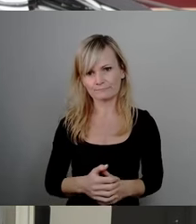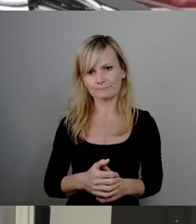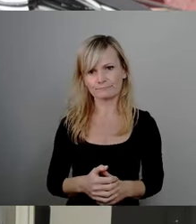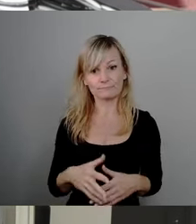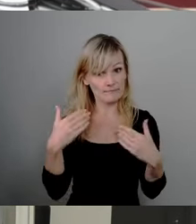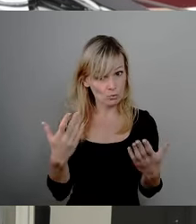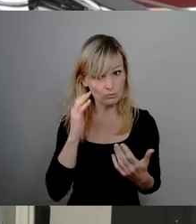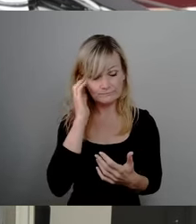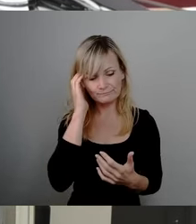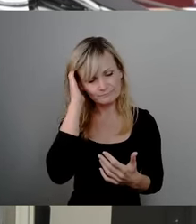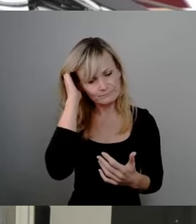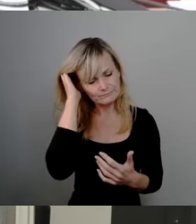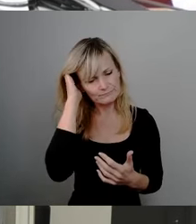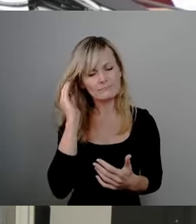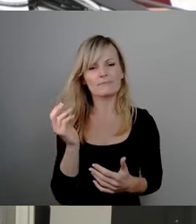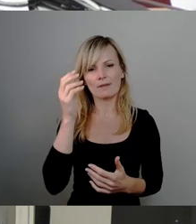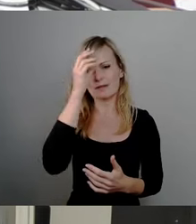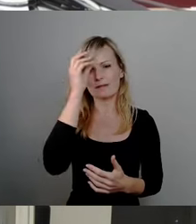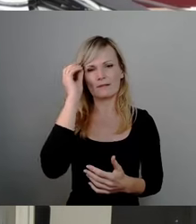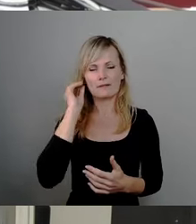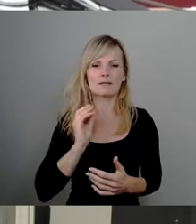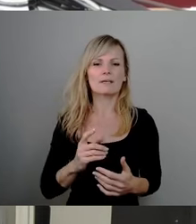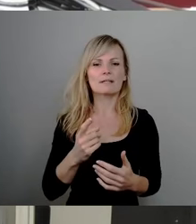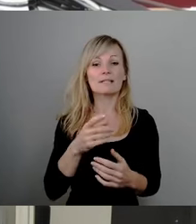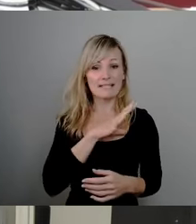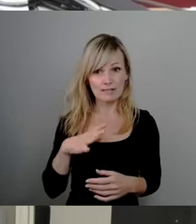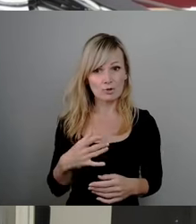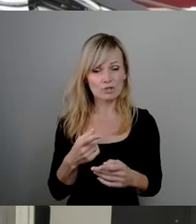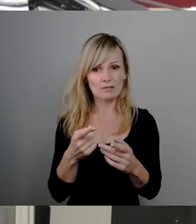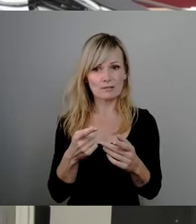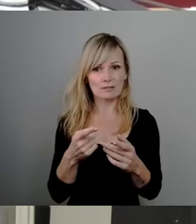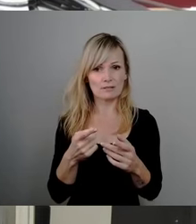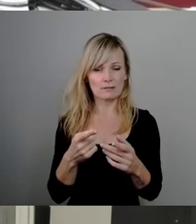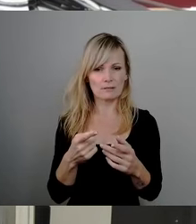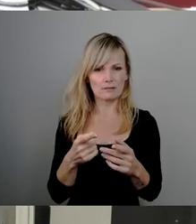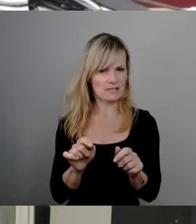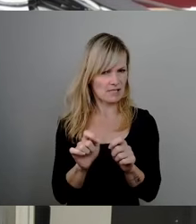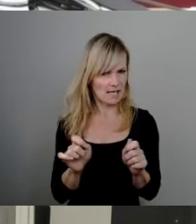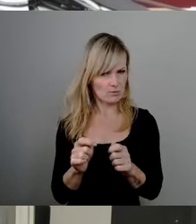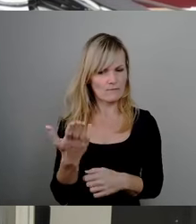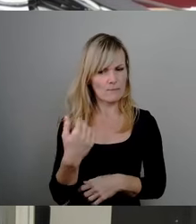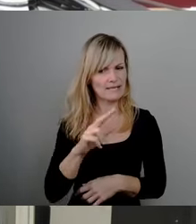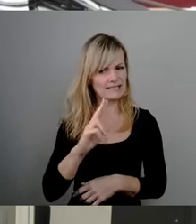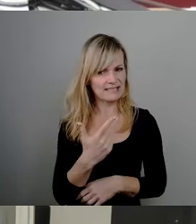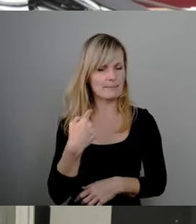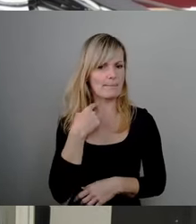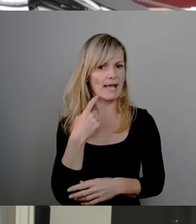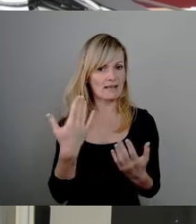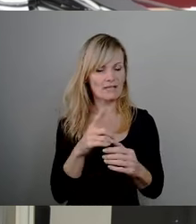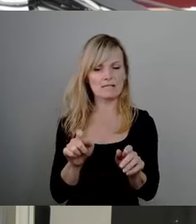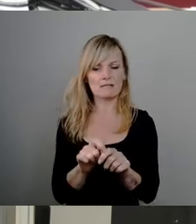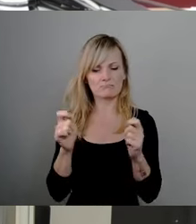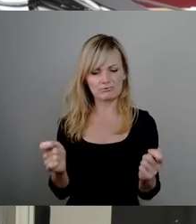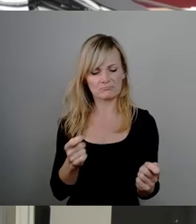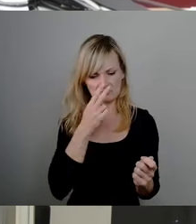In der Sächsischen Zeitung war dann vom dritten, fünften Artikel gewesen, wo den Städten von Dresden vor